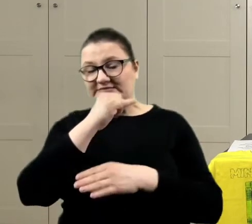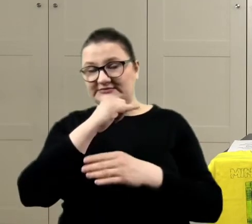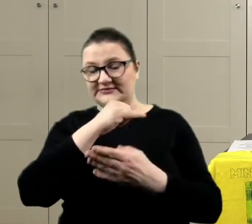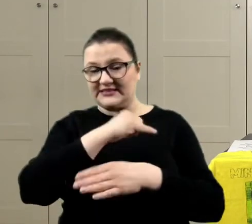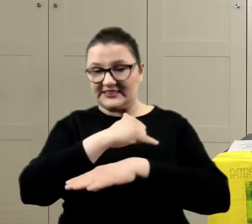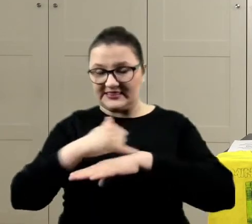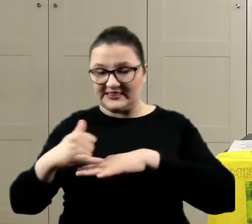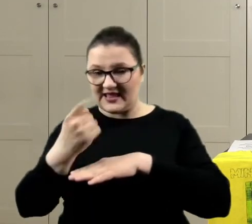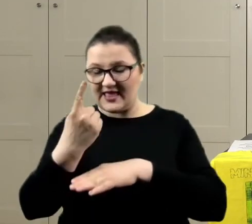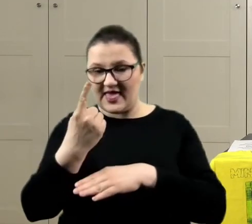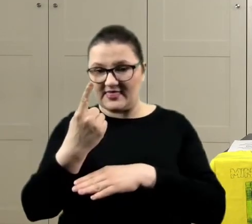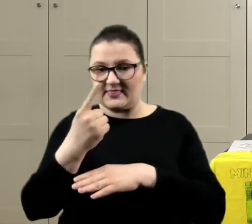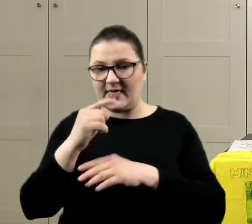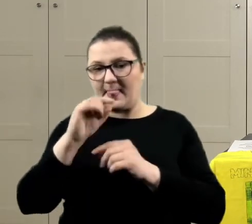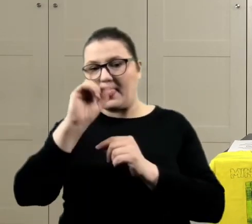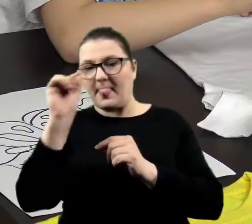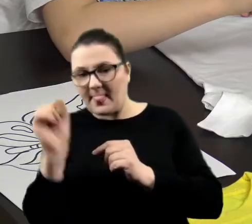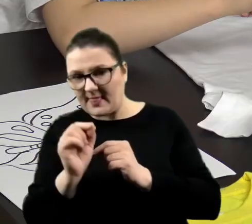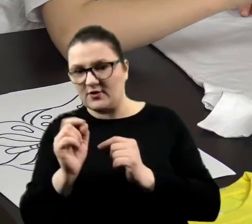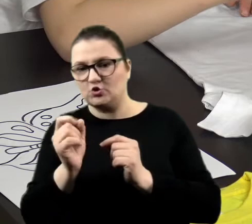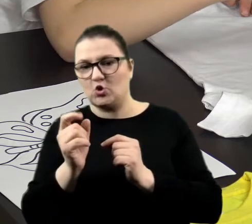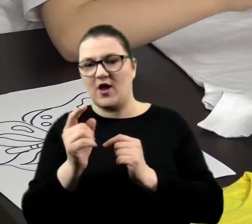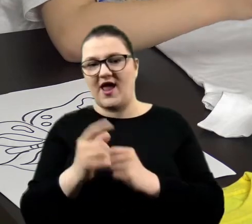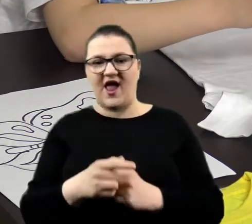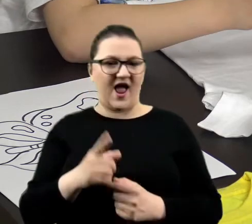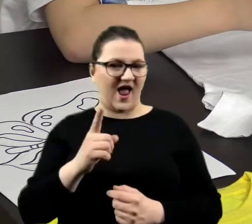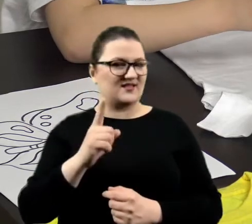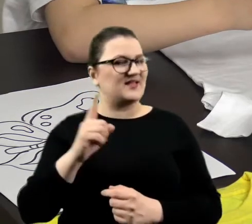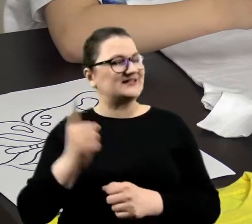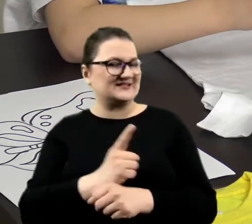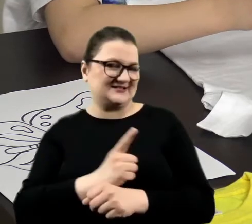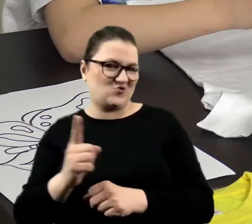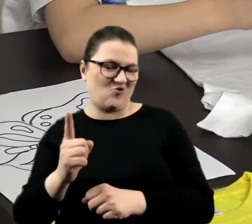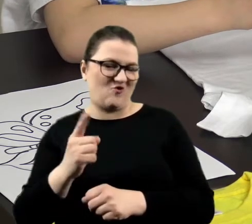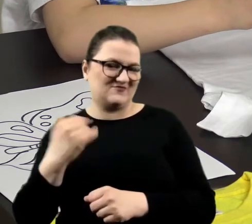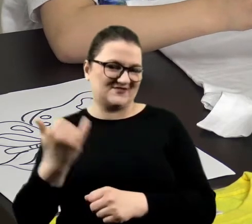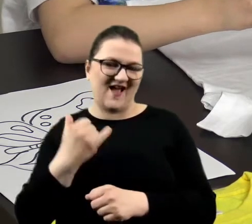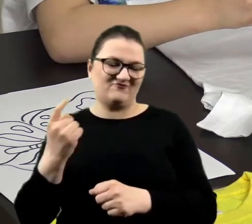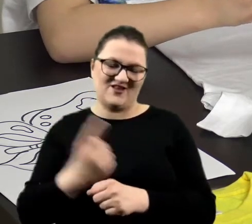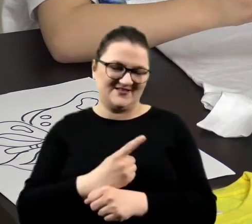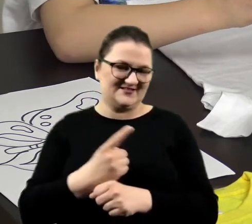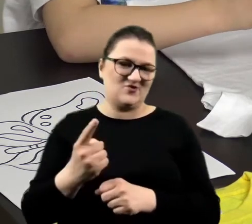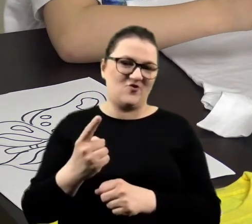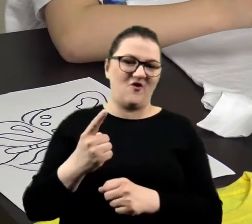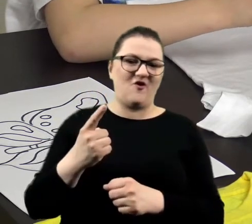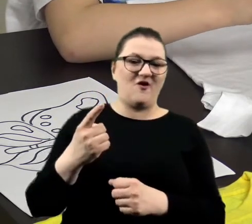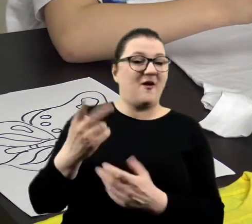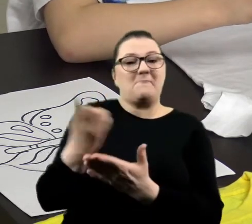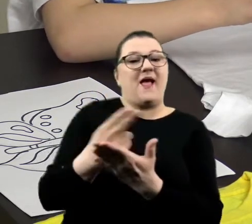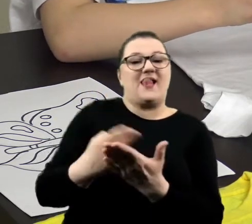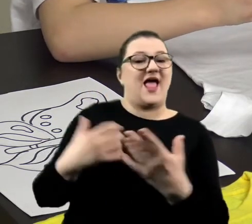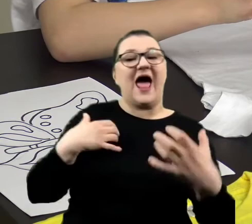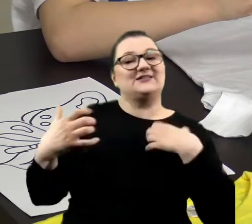I tutaj damy kontur, ale to jest, słuchajcie, zawsze ryzyko. Zawsze malarz, artysta podejmuje